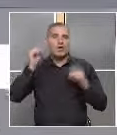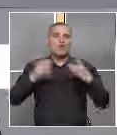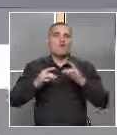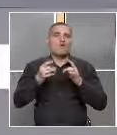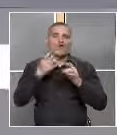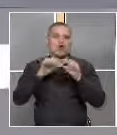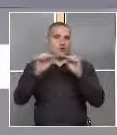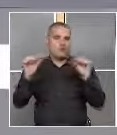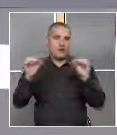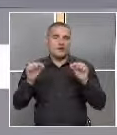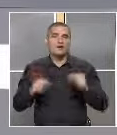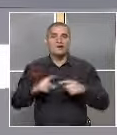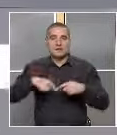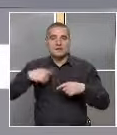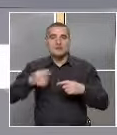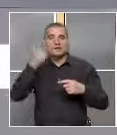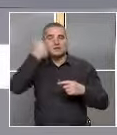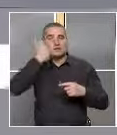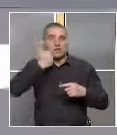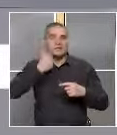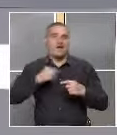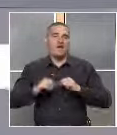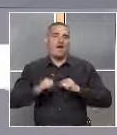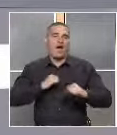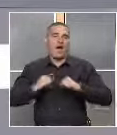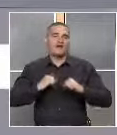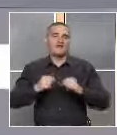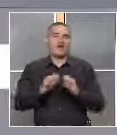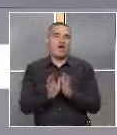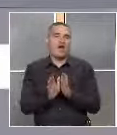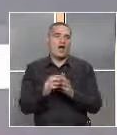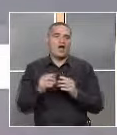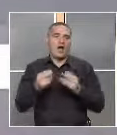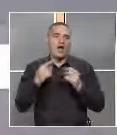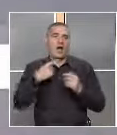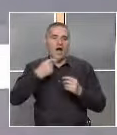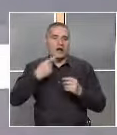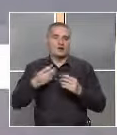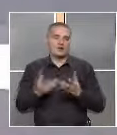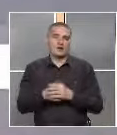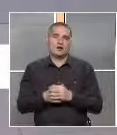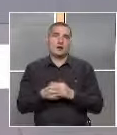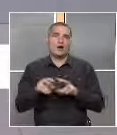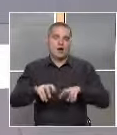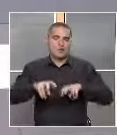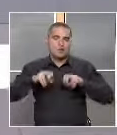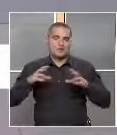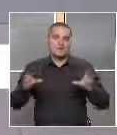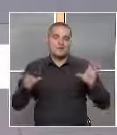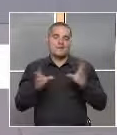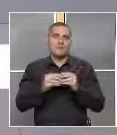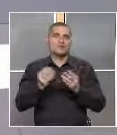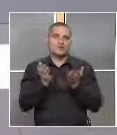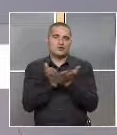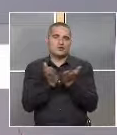думички и след това да ги използва в активния си речник. Проучванията съвместно с учените от